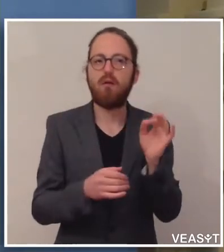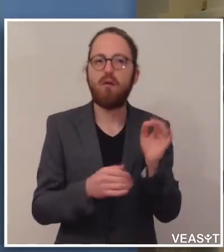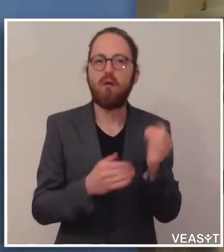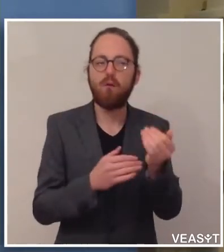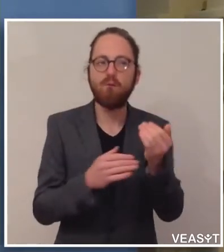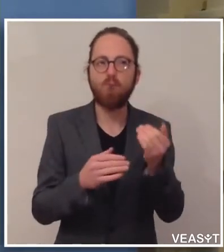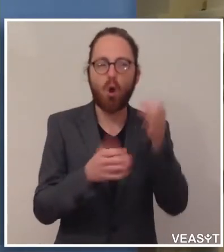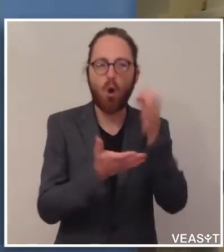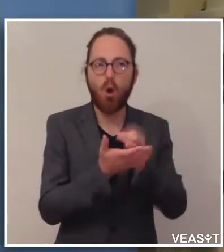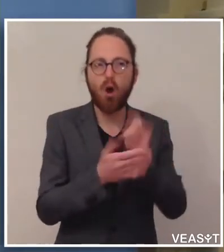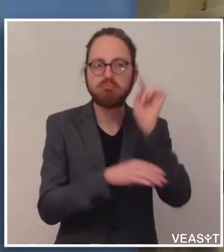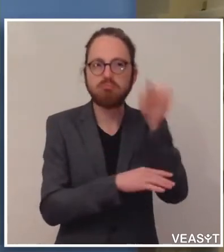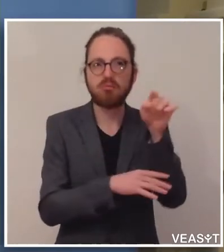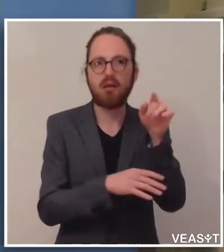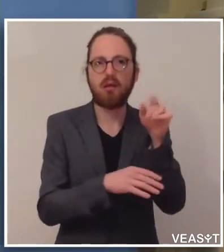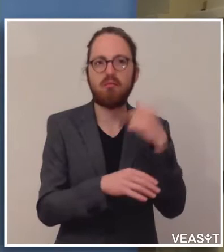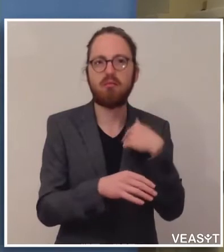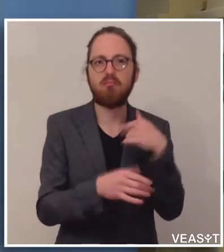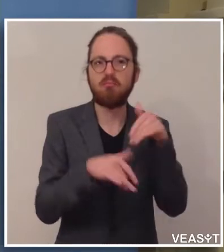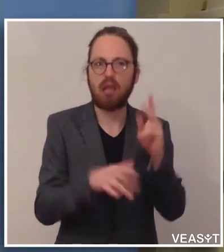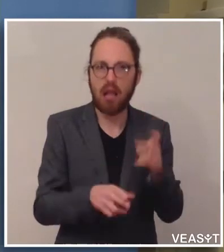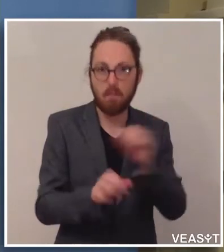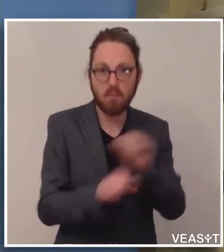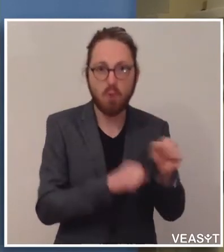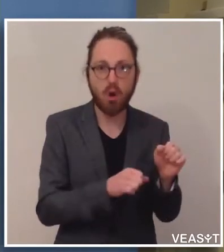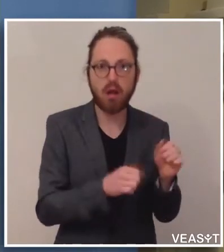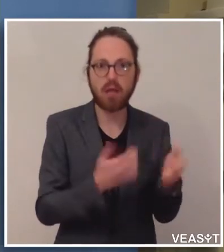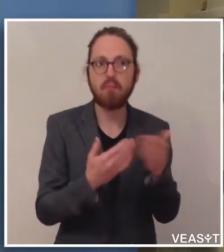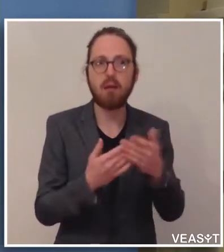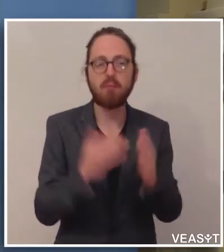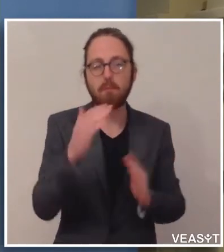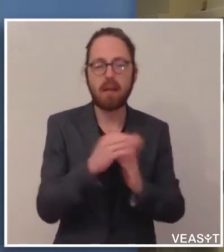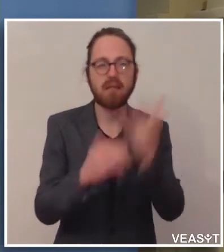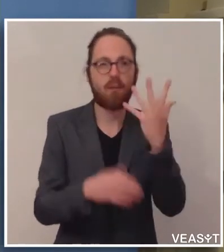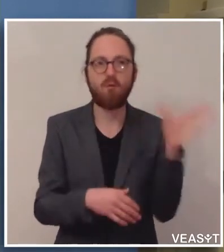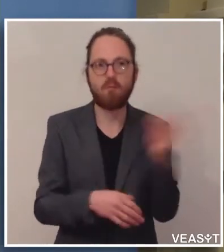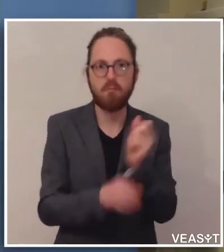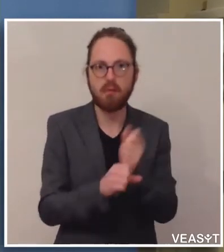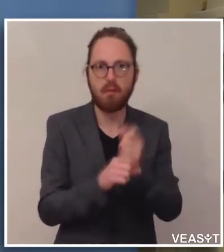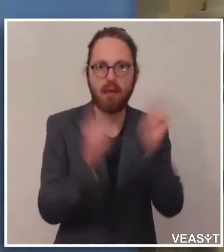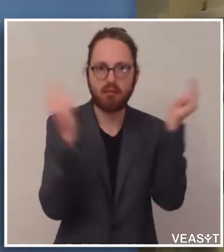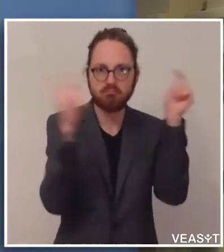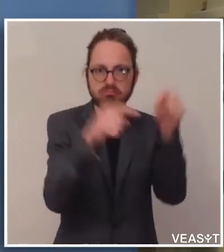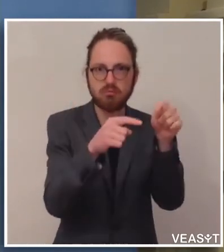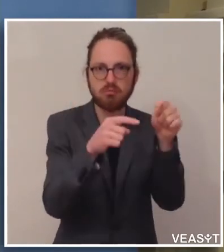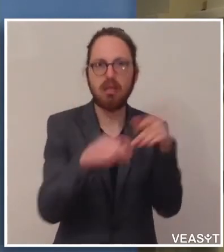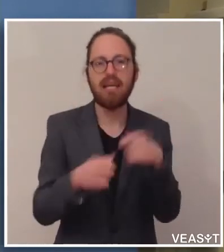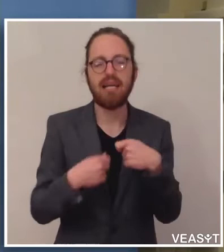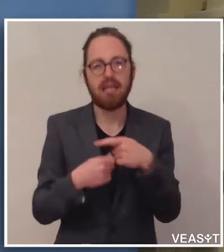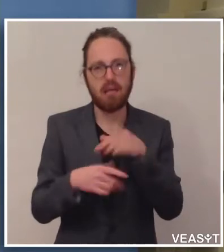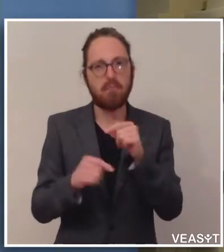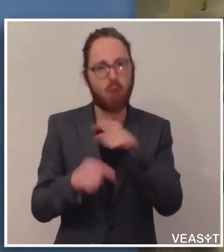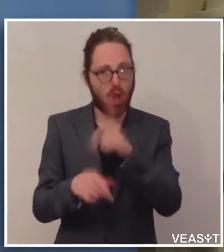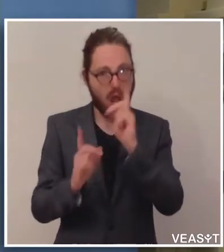Produkts möglich ist, zulässig, wenn maximal fünf Mitarbeiter dort sind. Und die Frage ist, gilt das auch für die typischen